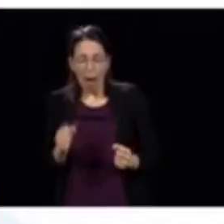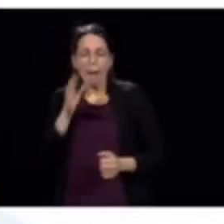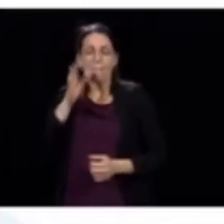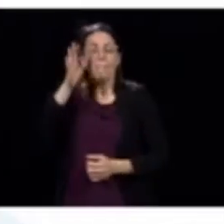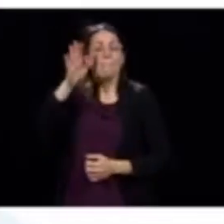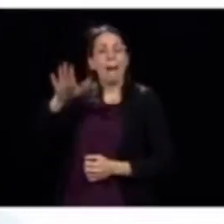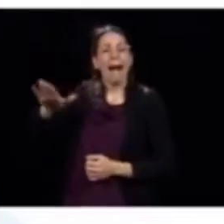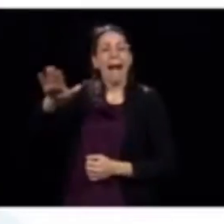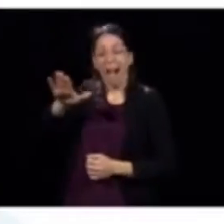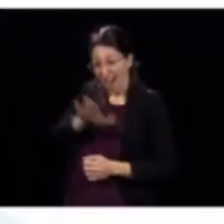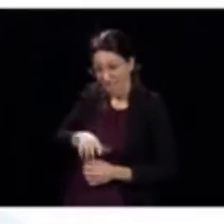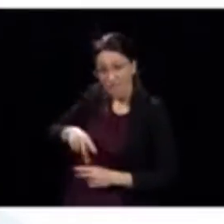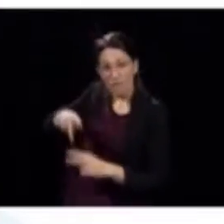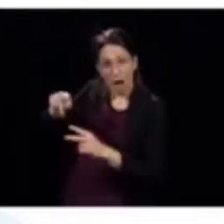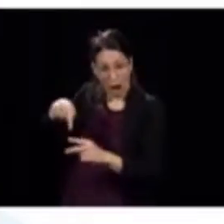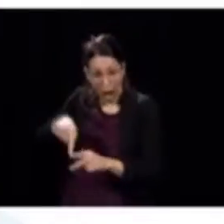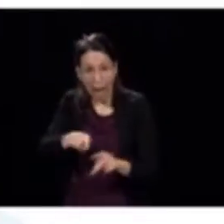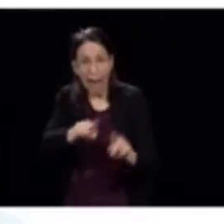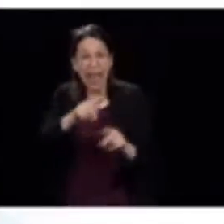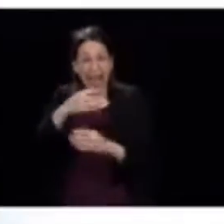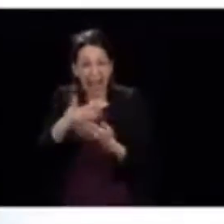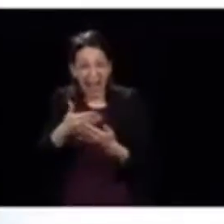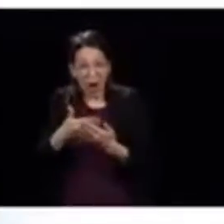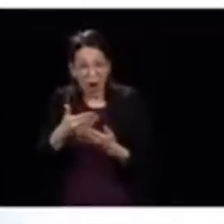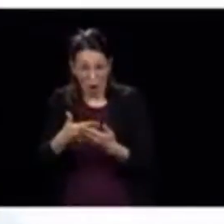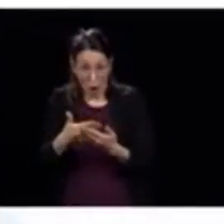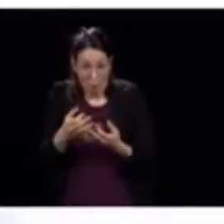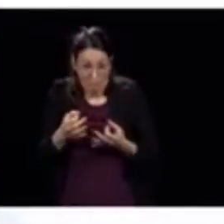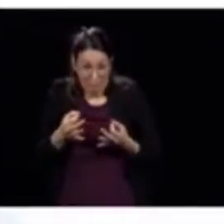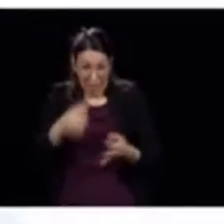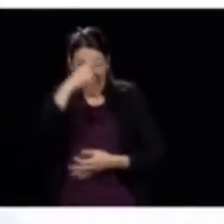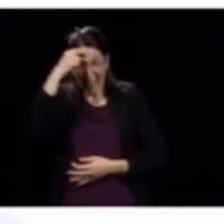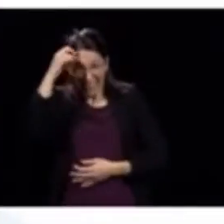prendre pour acquis que leurs enfants vont aller à l'école cet été?